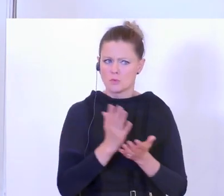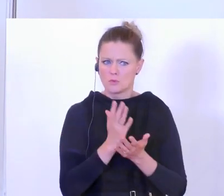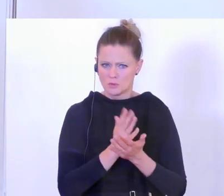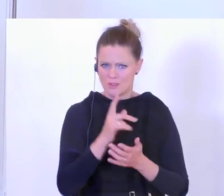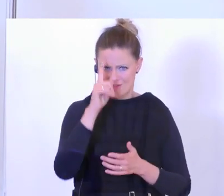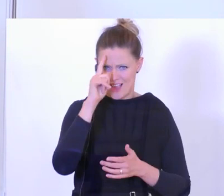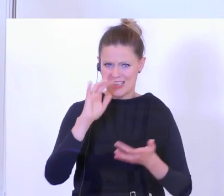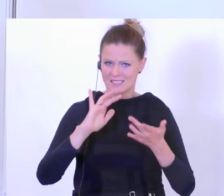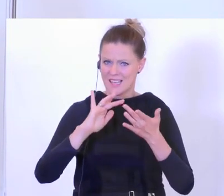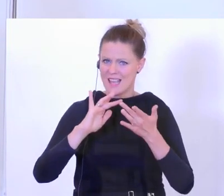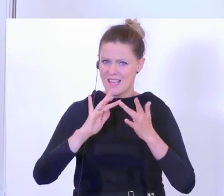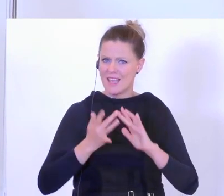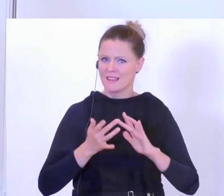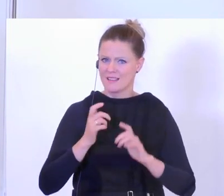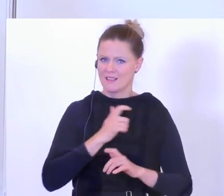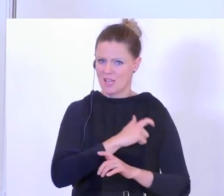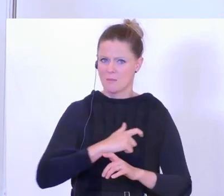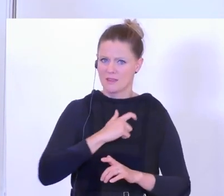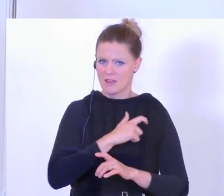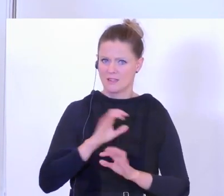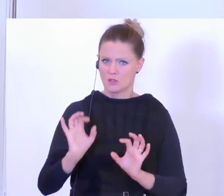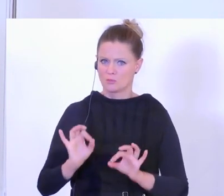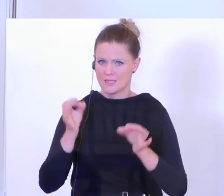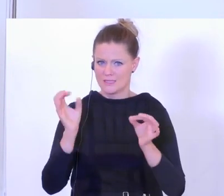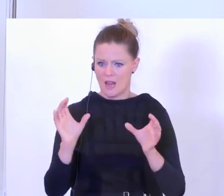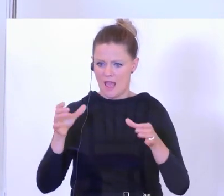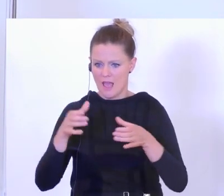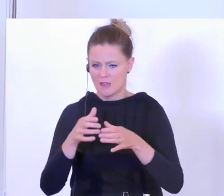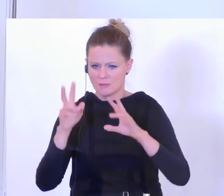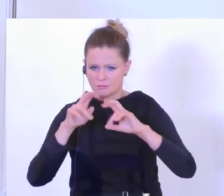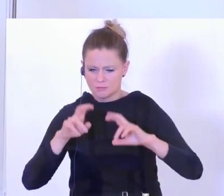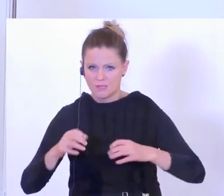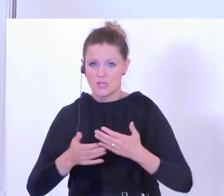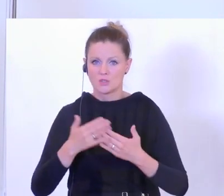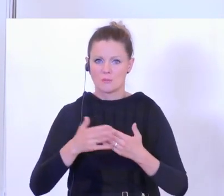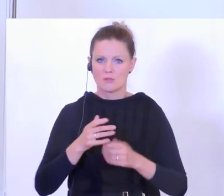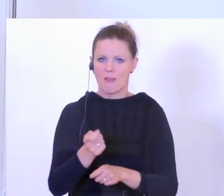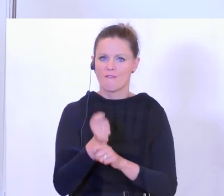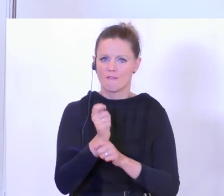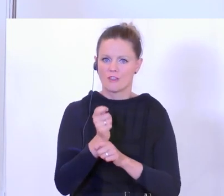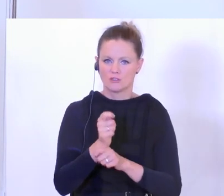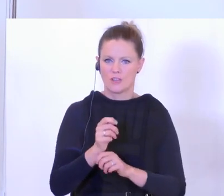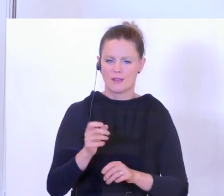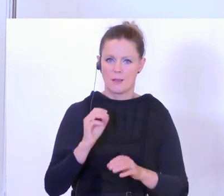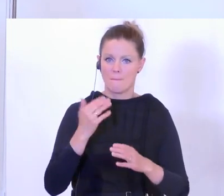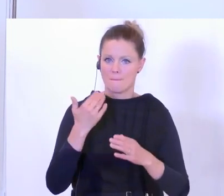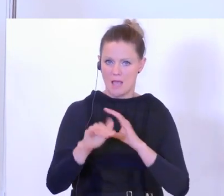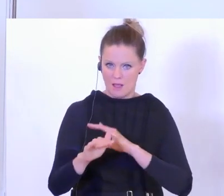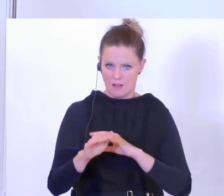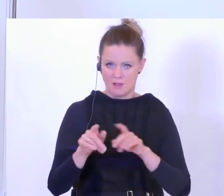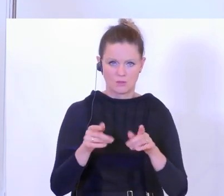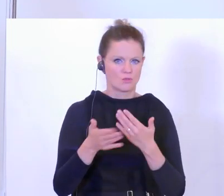die Cybercrime-Spezialeinheit im Bundeskriminalamt mit sich dem sehr, die ganzen Phishing-Mails mit falschen Absendern, sogar Polizeimails, die